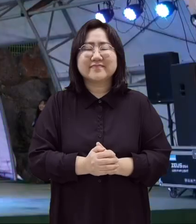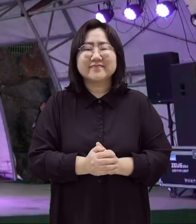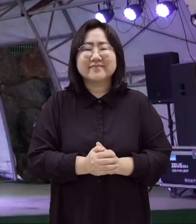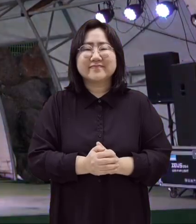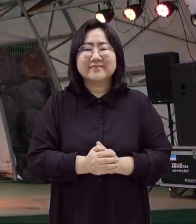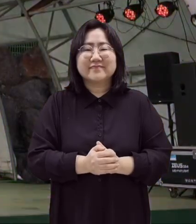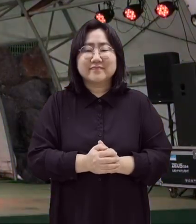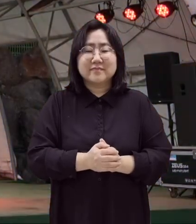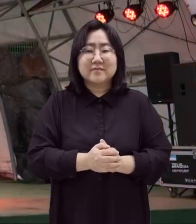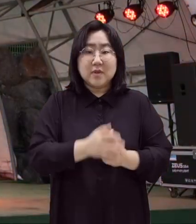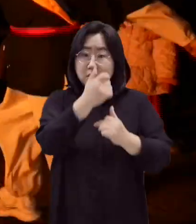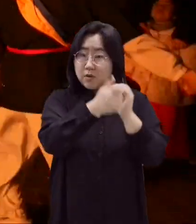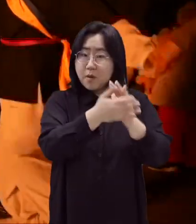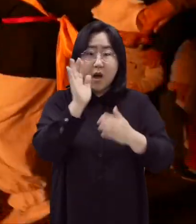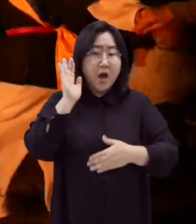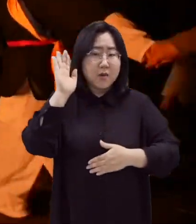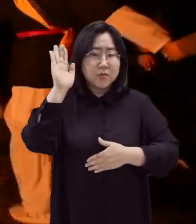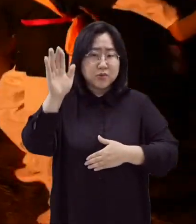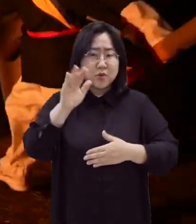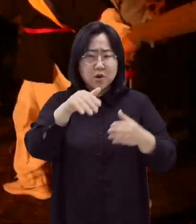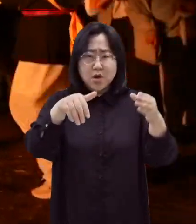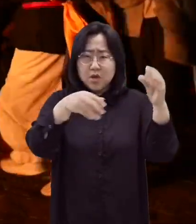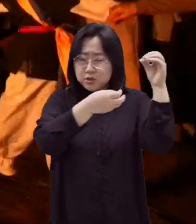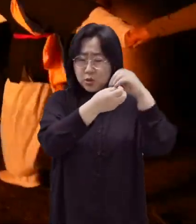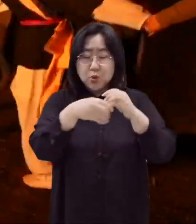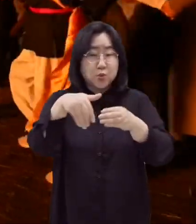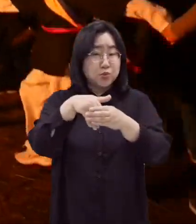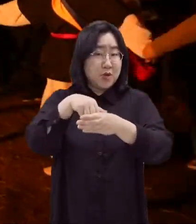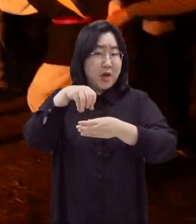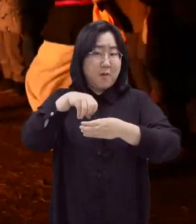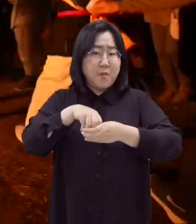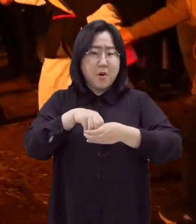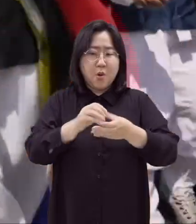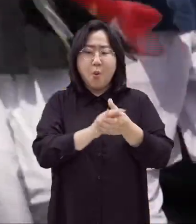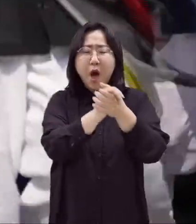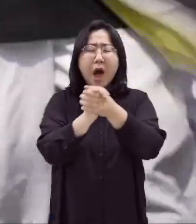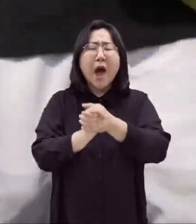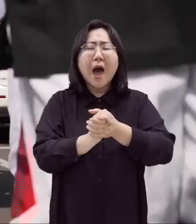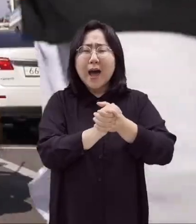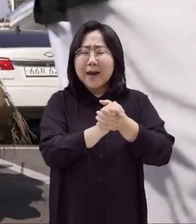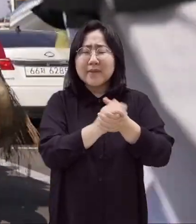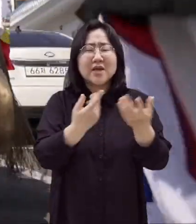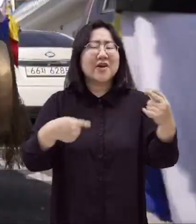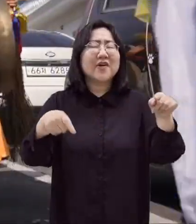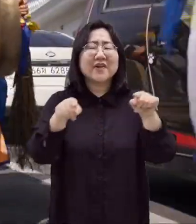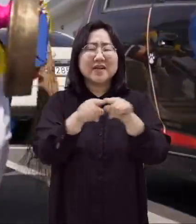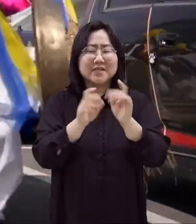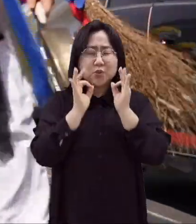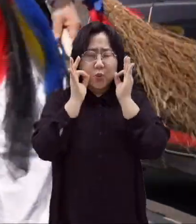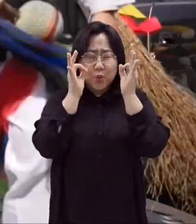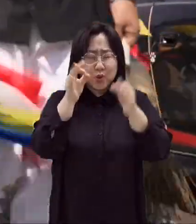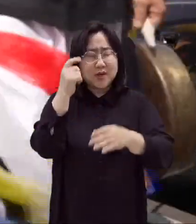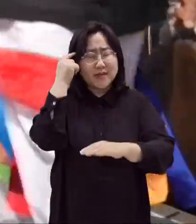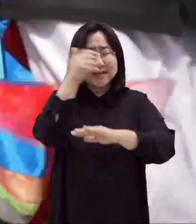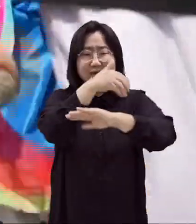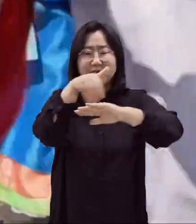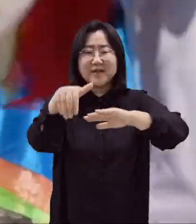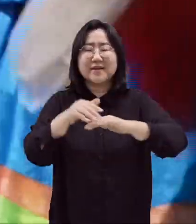서귀포시는 앞으로 전통문화를 통한 화합과 공동체 발전에도 마른 노력을 쏟을 계획입니다.